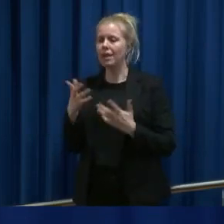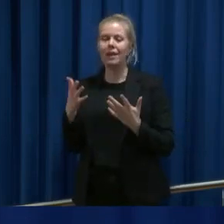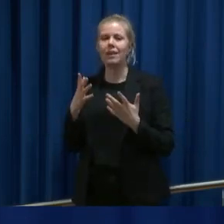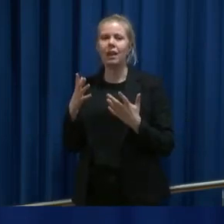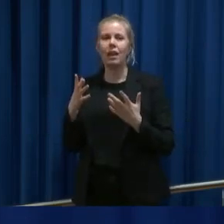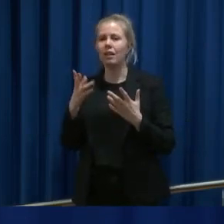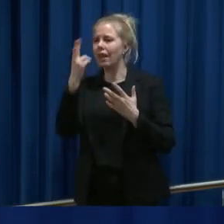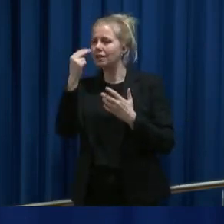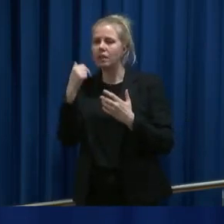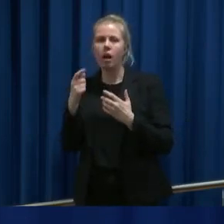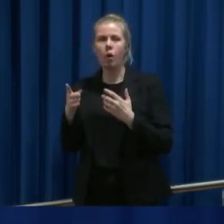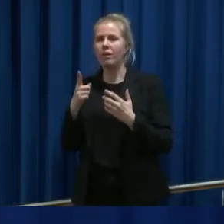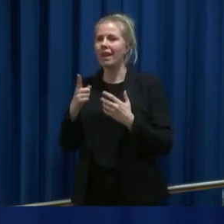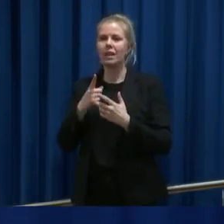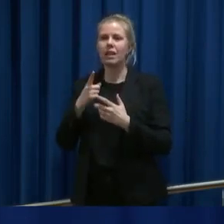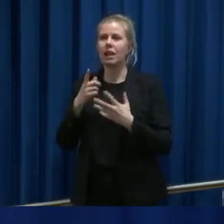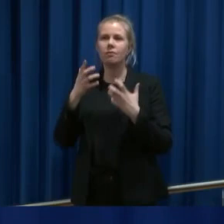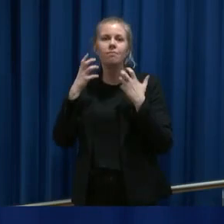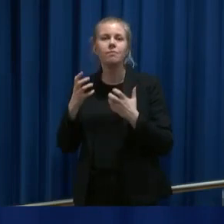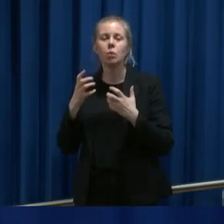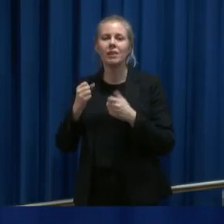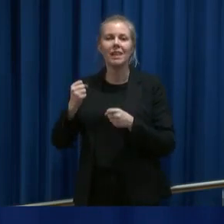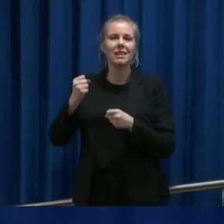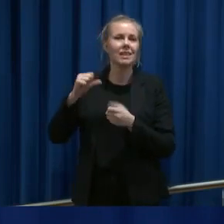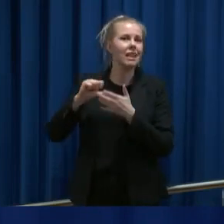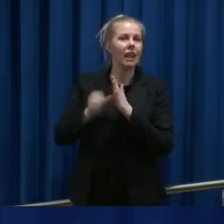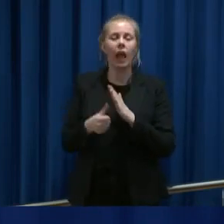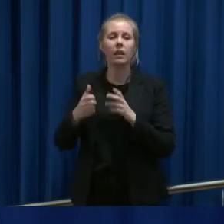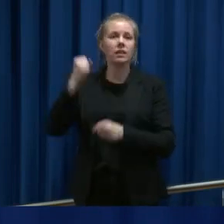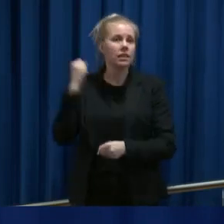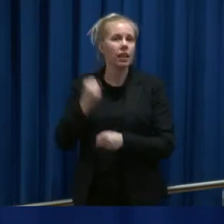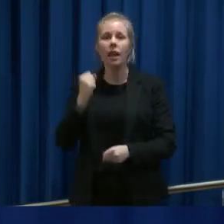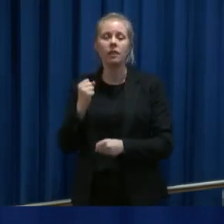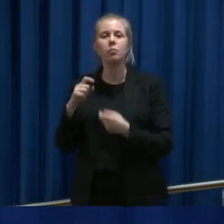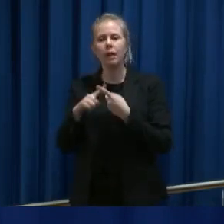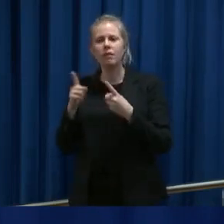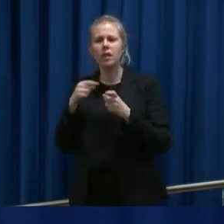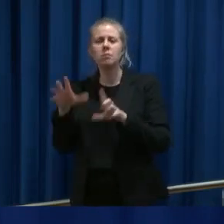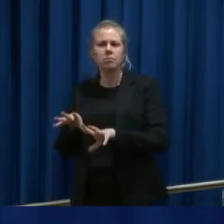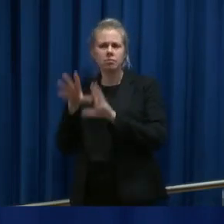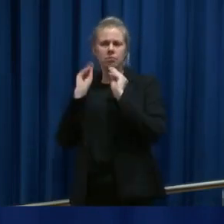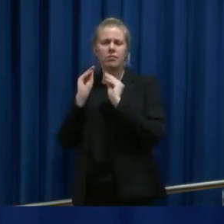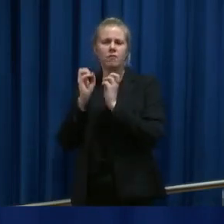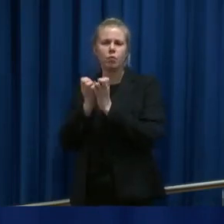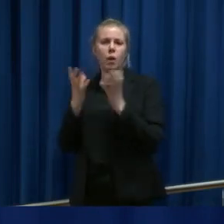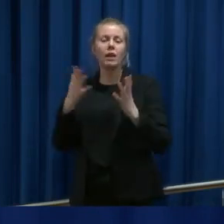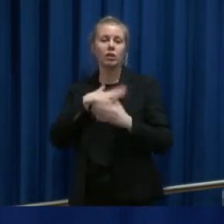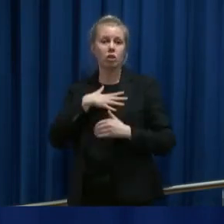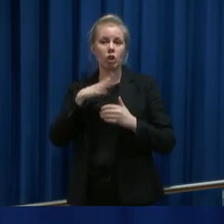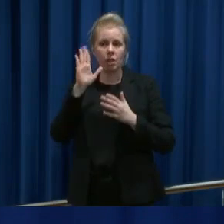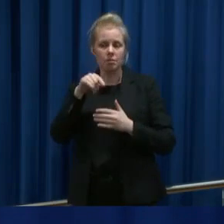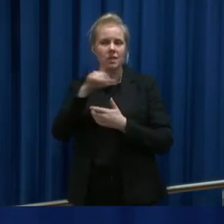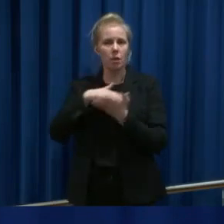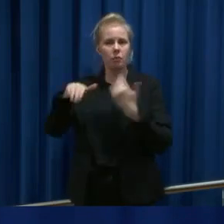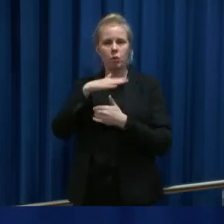supertreffsikkert sånn sett men det gir oss likevel et bilde på hvor mange man har som er syke i samfunnet og hvordan